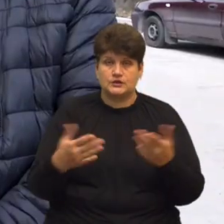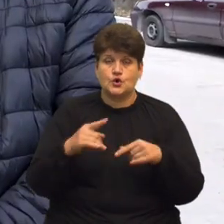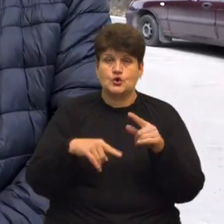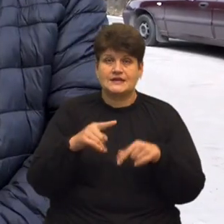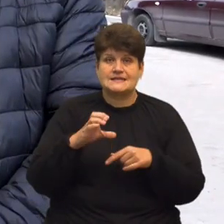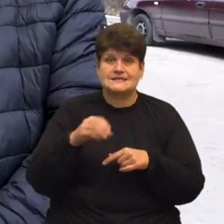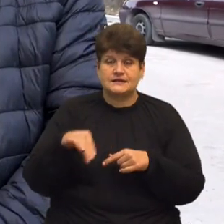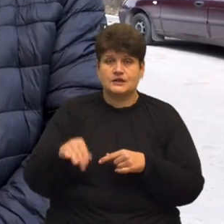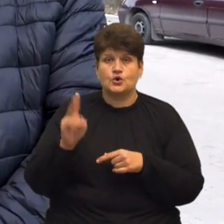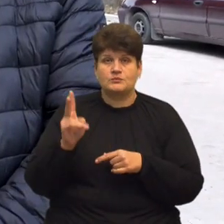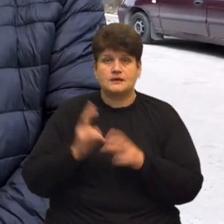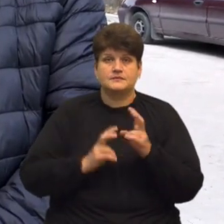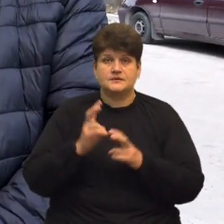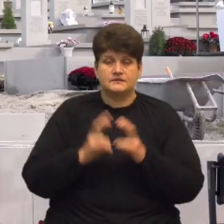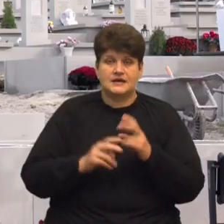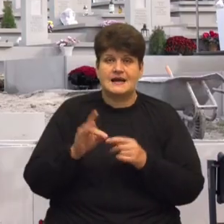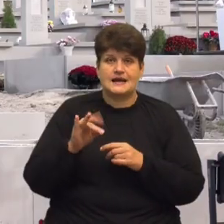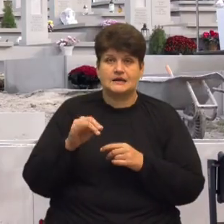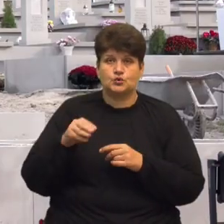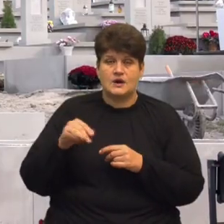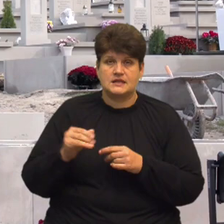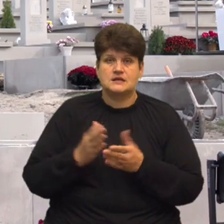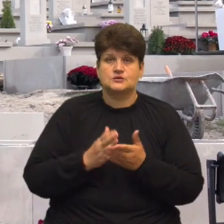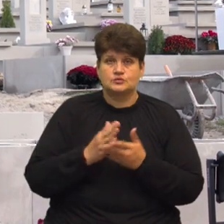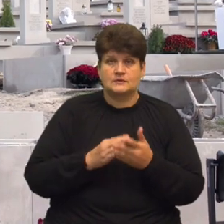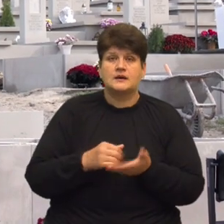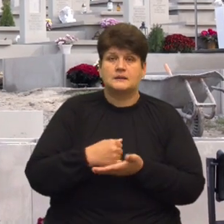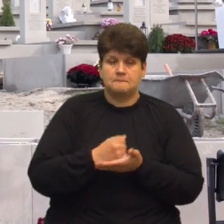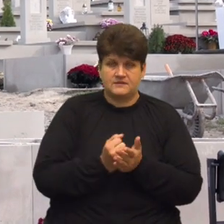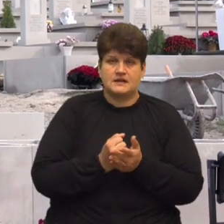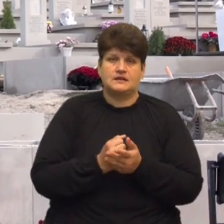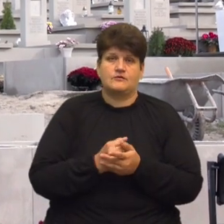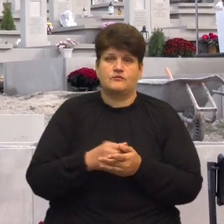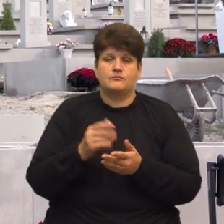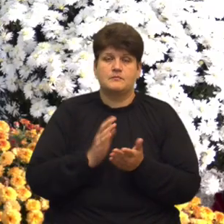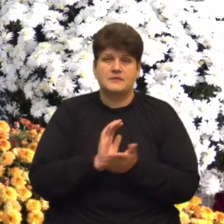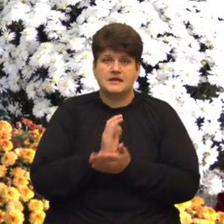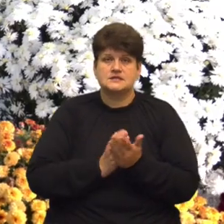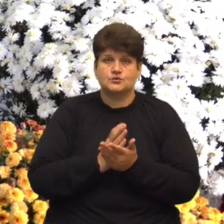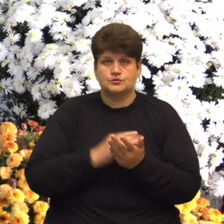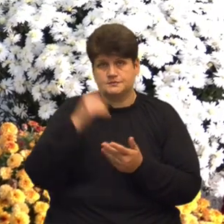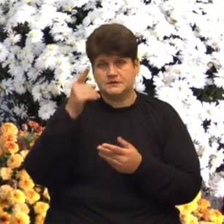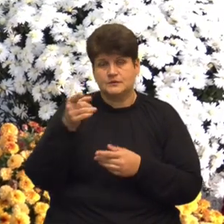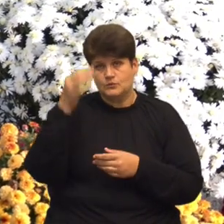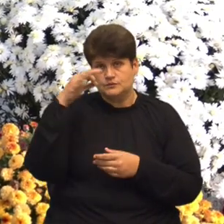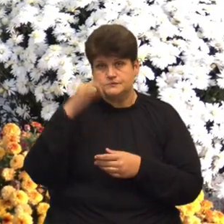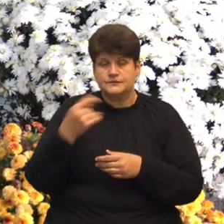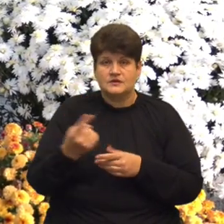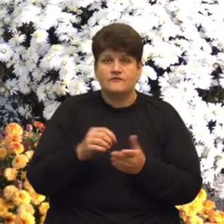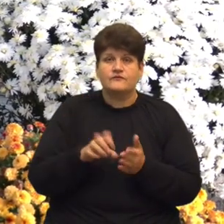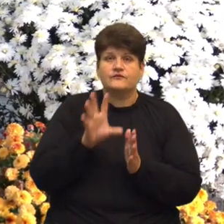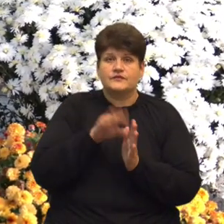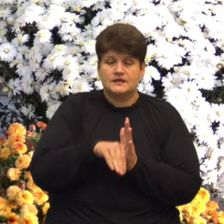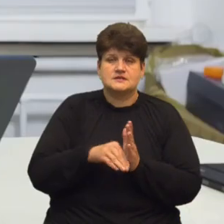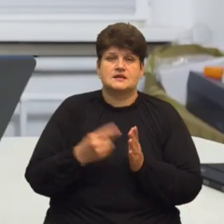підприємства ритуальна служба підтвердили у прес-службі Нацполіції Тернопільщини Там вирішують питання про внесення їх до єдиного реєстру